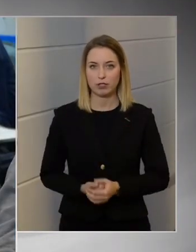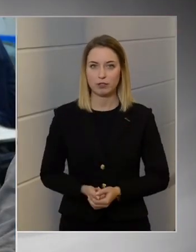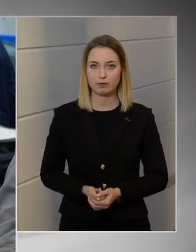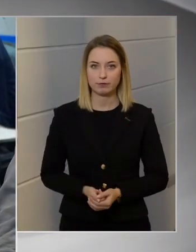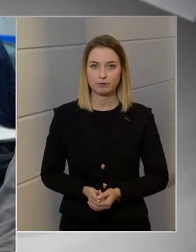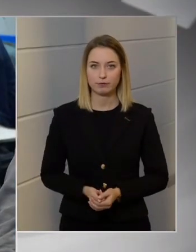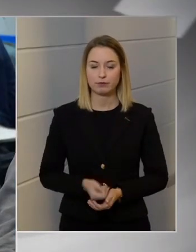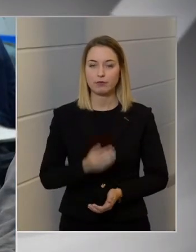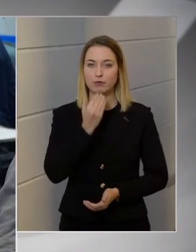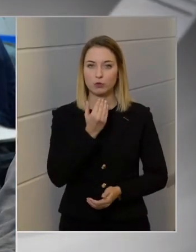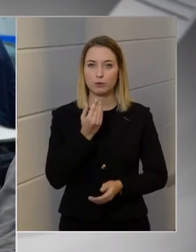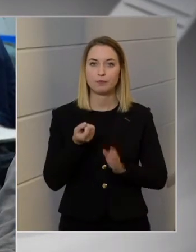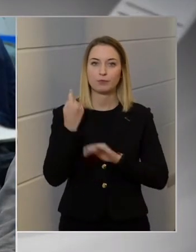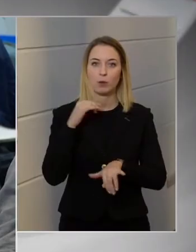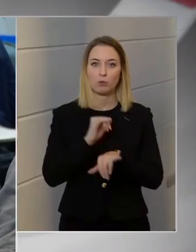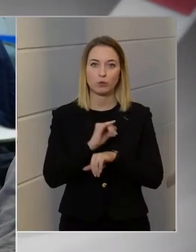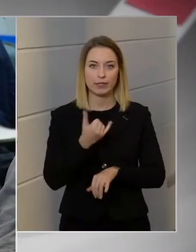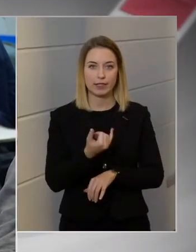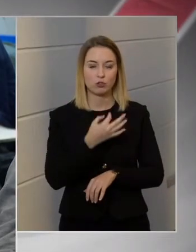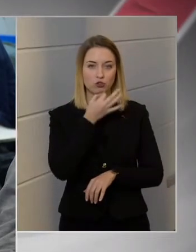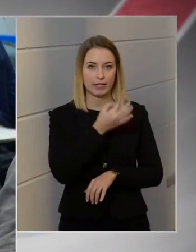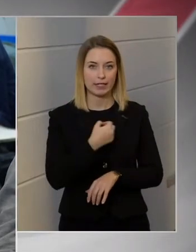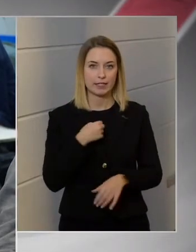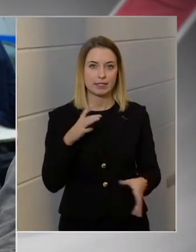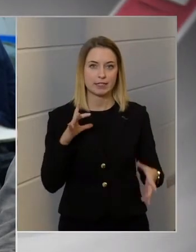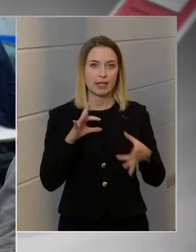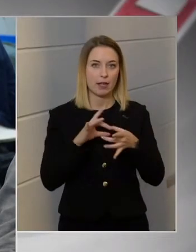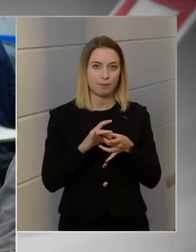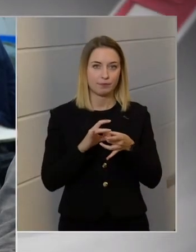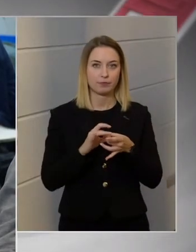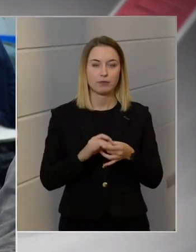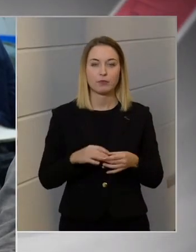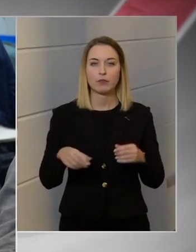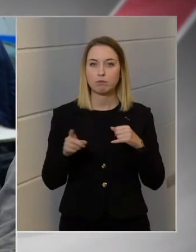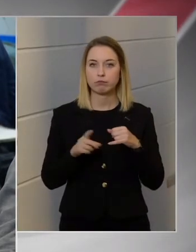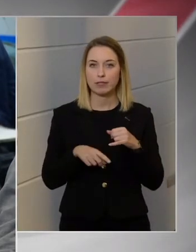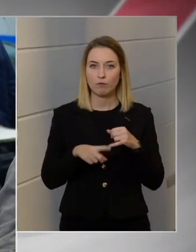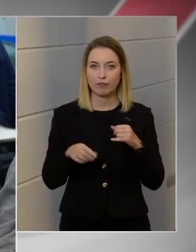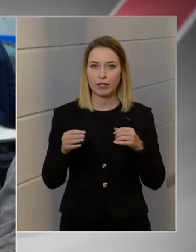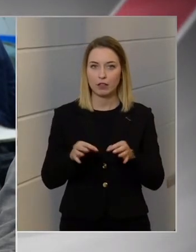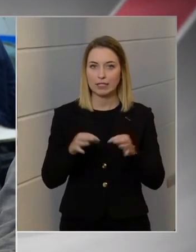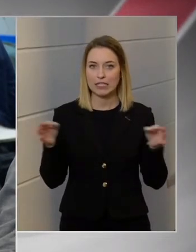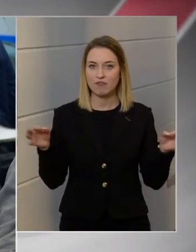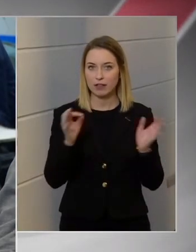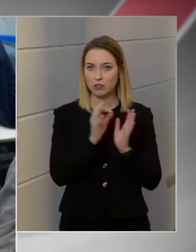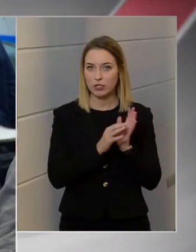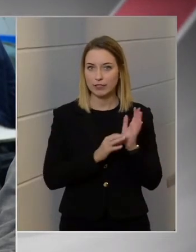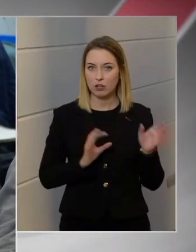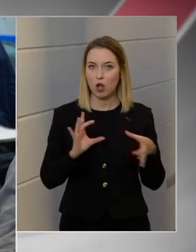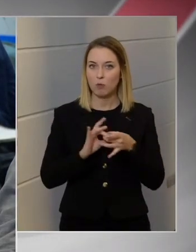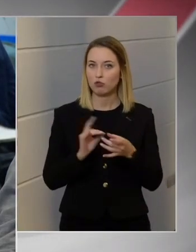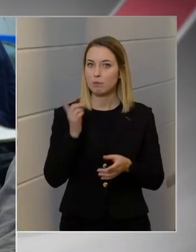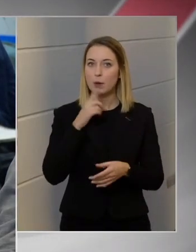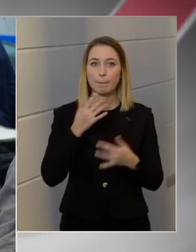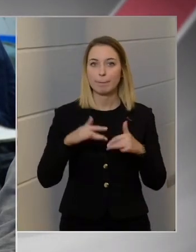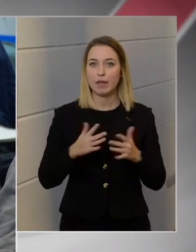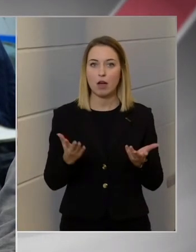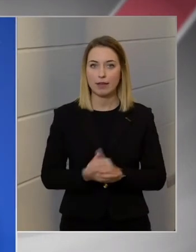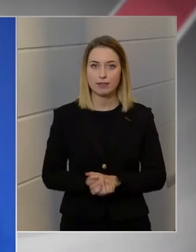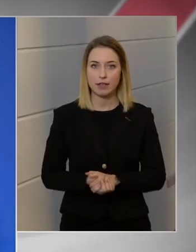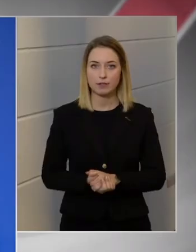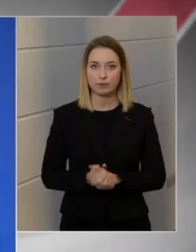Köszönöm. Múlt héten is kérdeztem ezzel kapcsolatban, hogy a pedofil nyilvántartással kapcsolatban mi a helyzet?